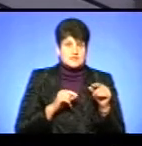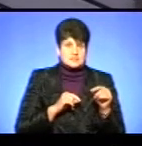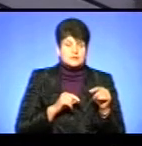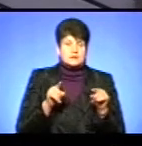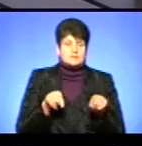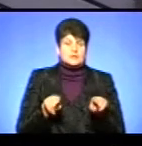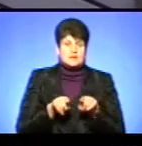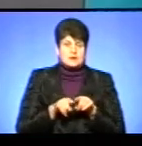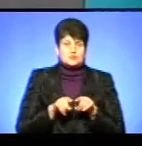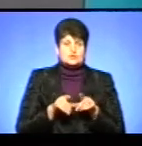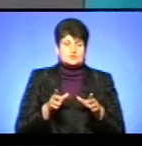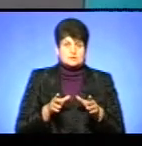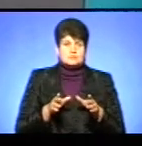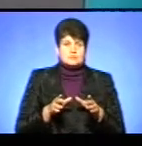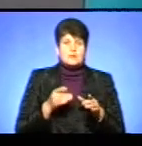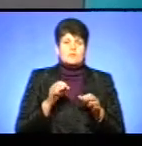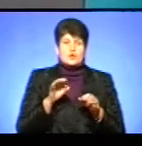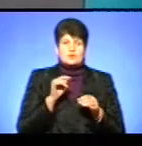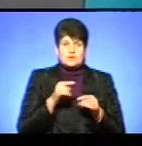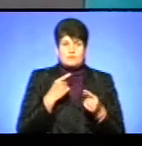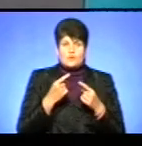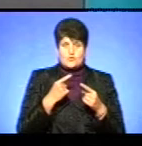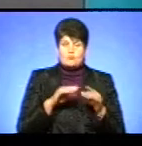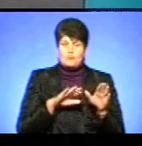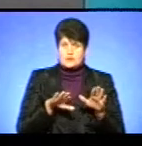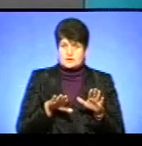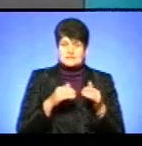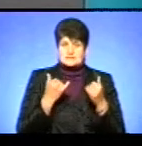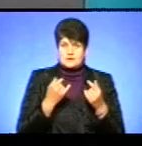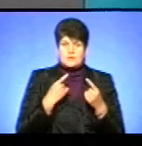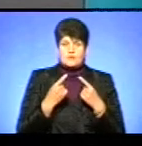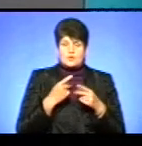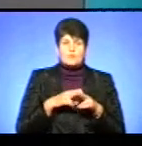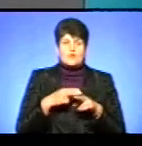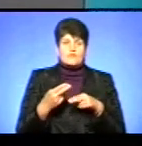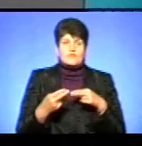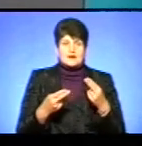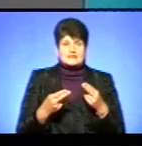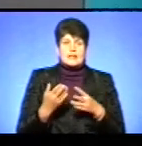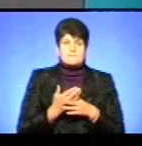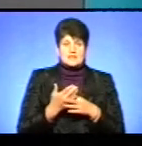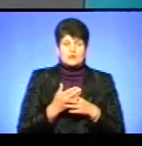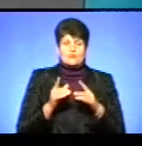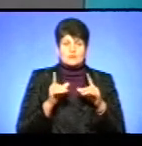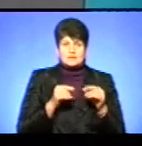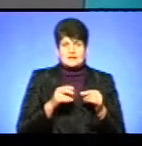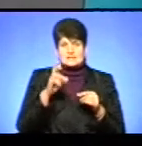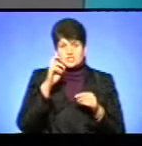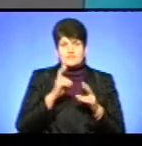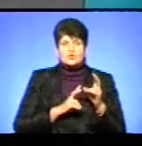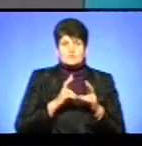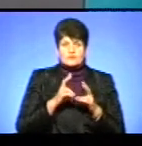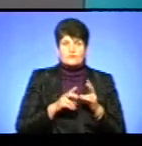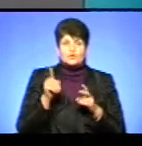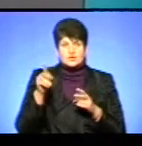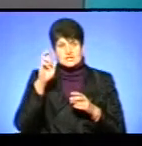там також тариф не від... про них поговоримо пізніше. Власне, зараз ми говоримо про відшкодування на пільговий проїзд для комунального підприємства.